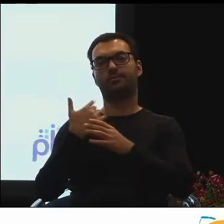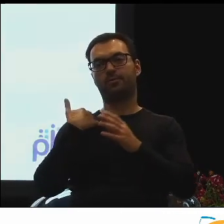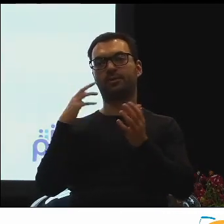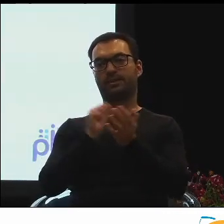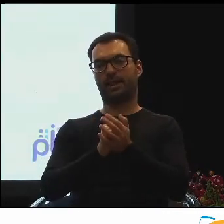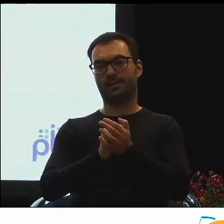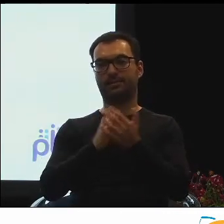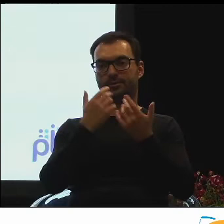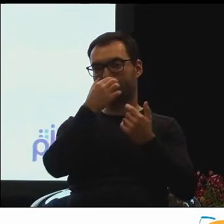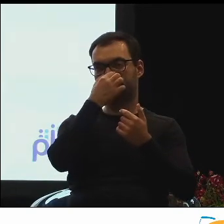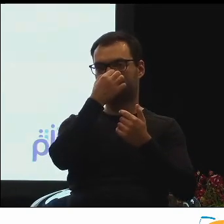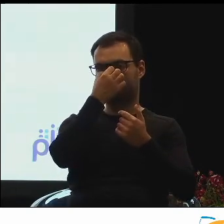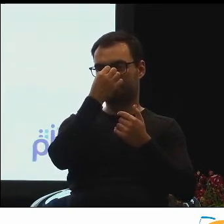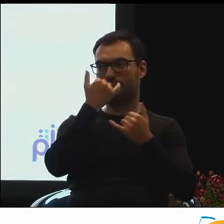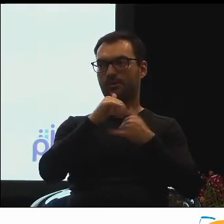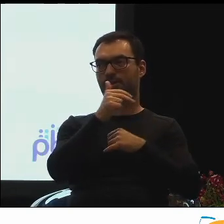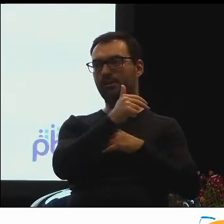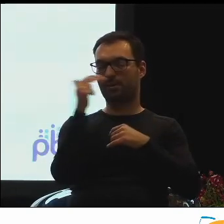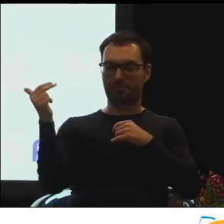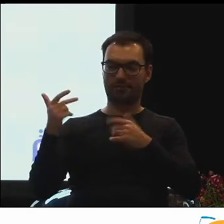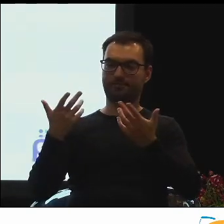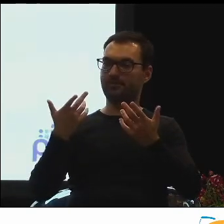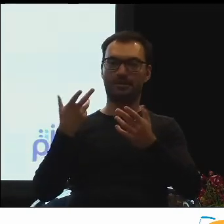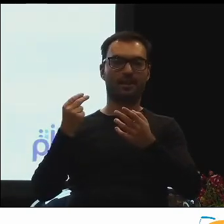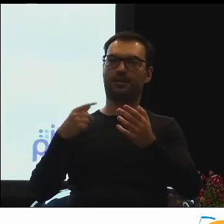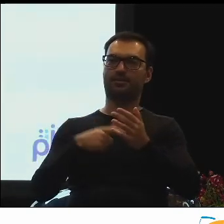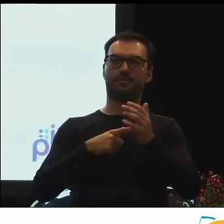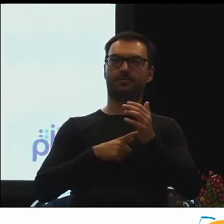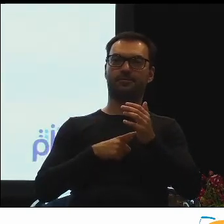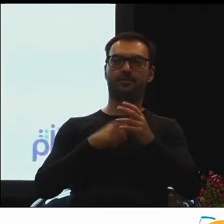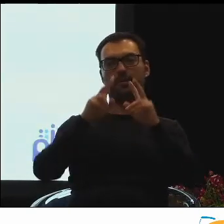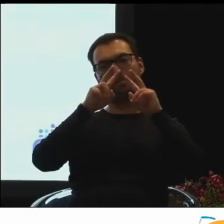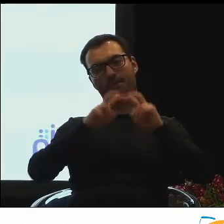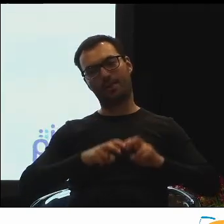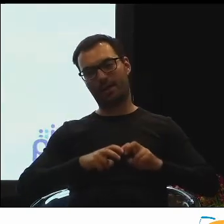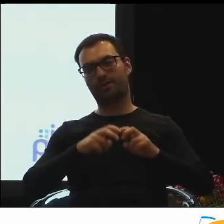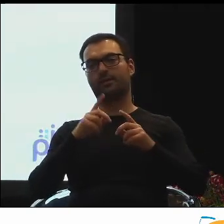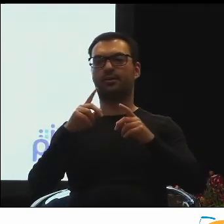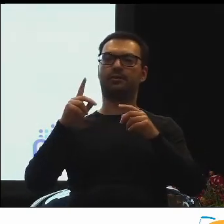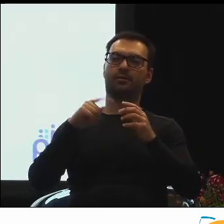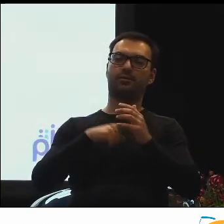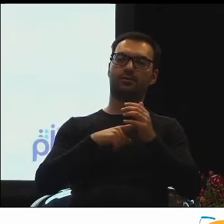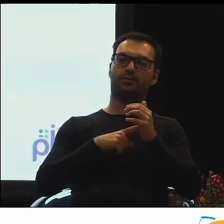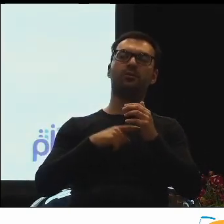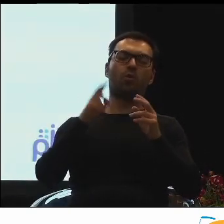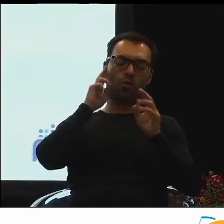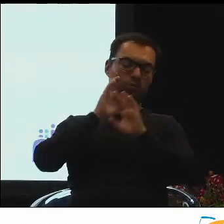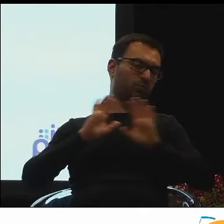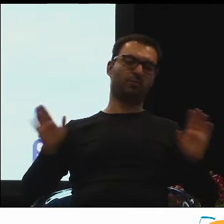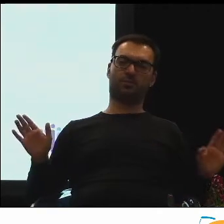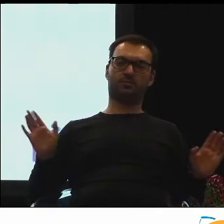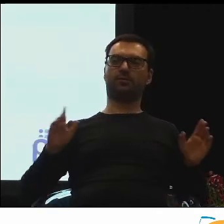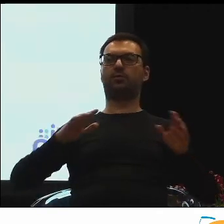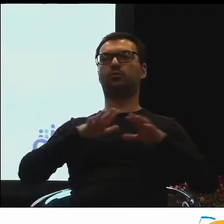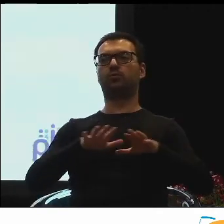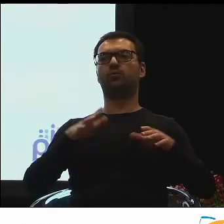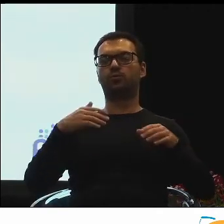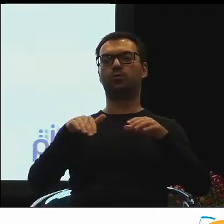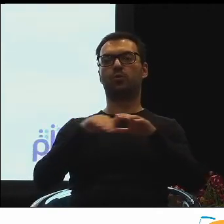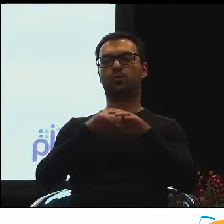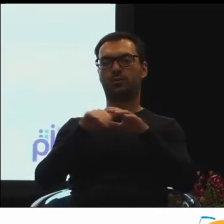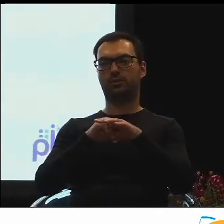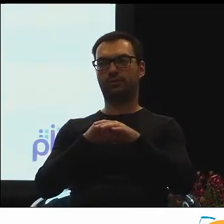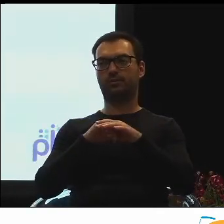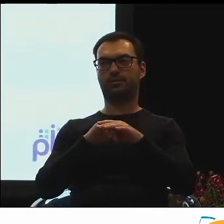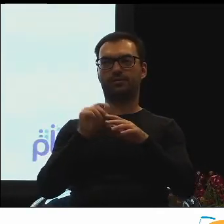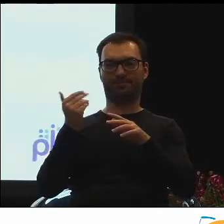zajęte innymi tematami niż badanie. Rozumiemy to. Wielu uczestników